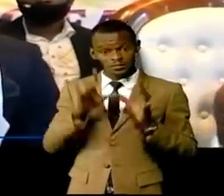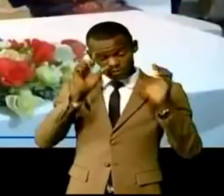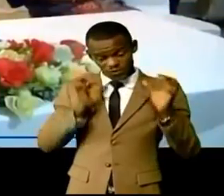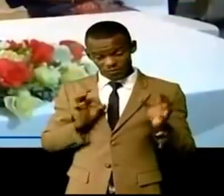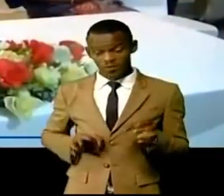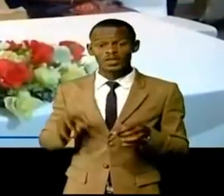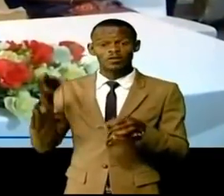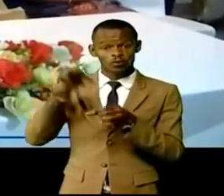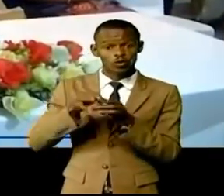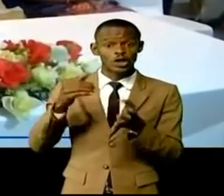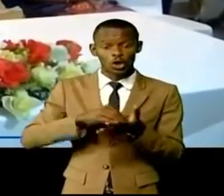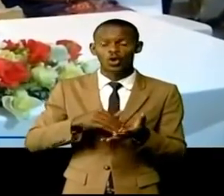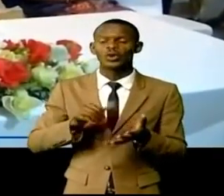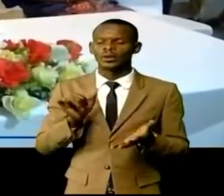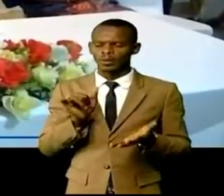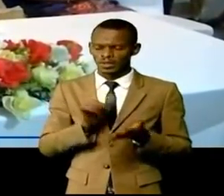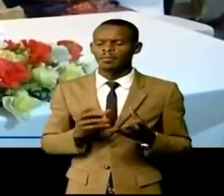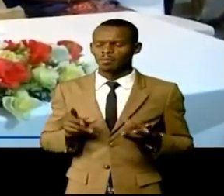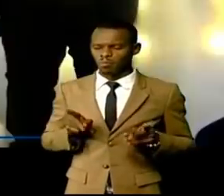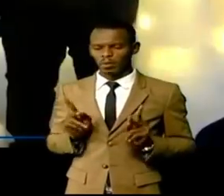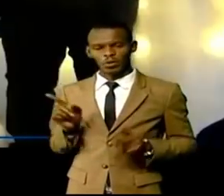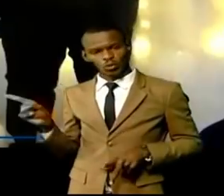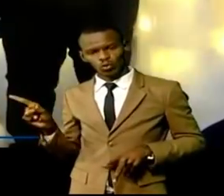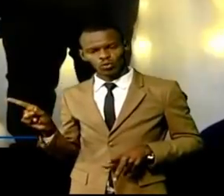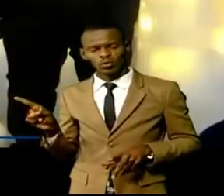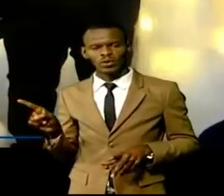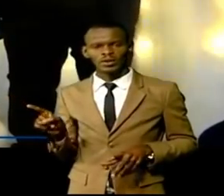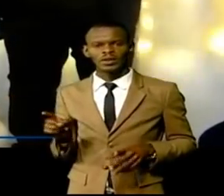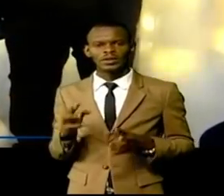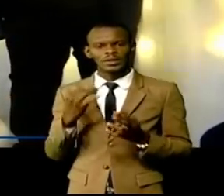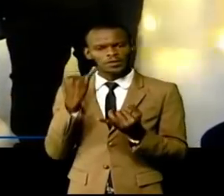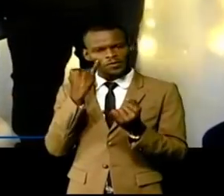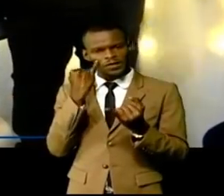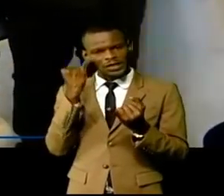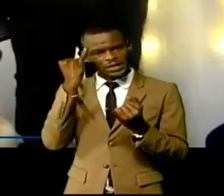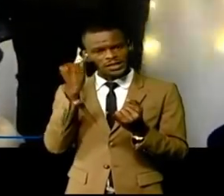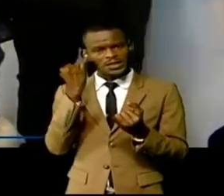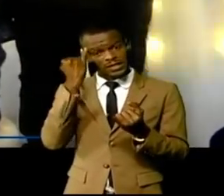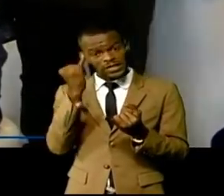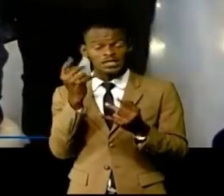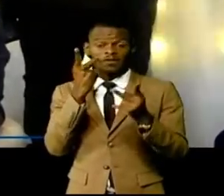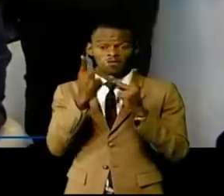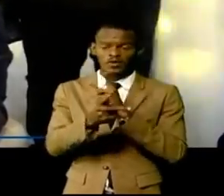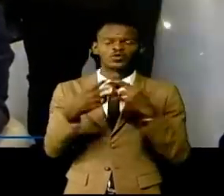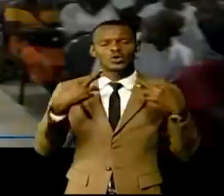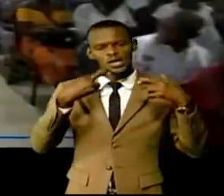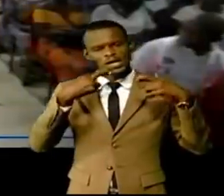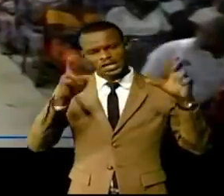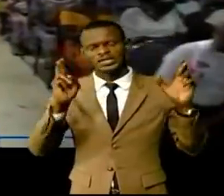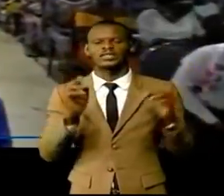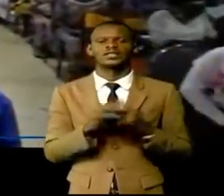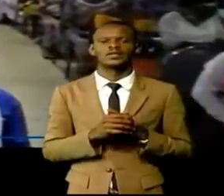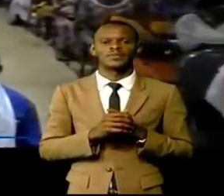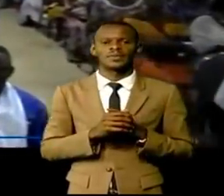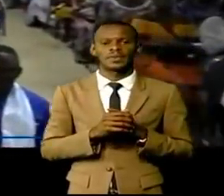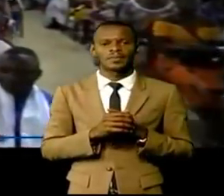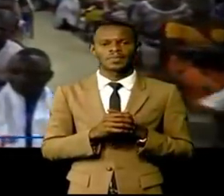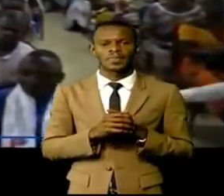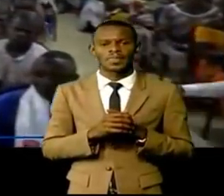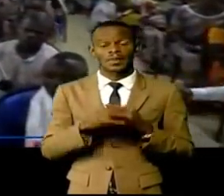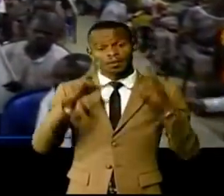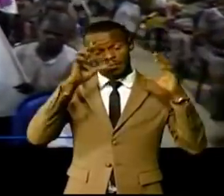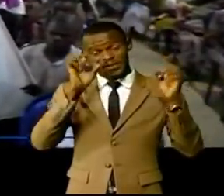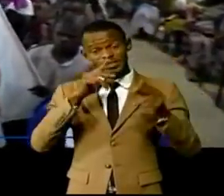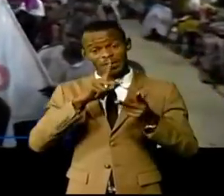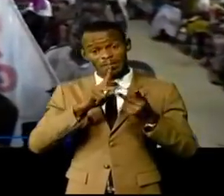son slogan le peuple d'abord. Enfin le PDG réaffirme son appartenance à l'Union sacrée et